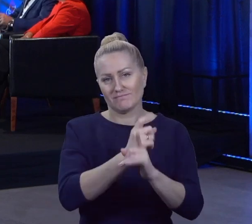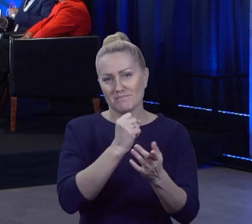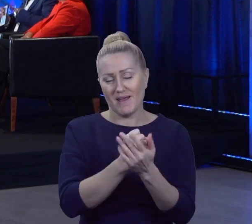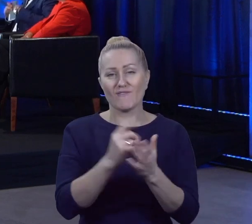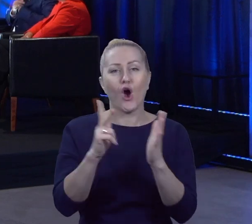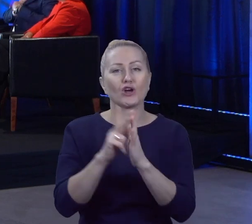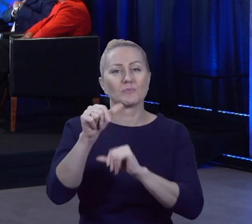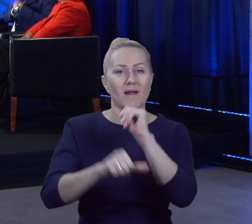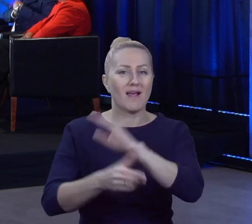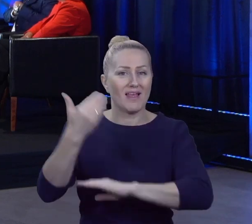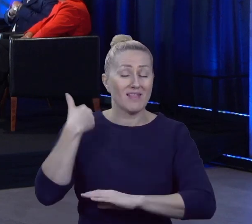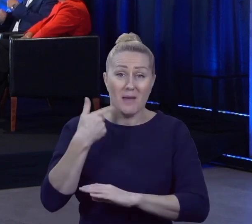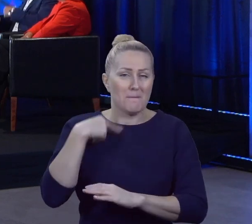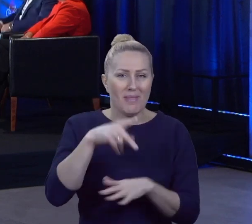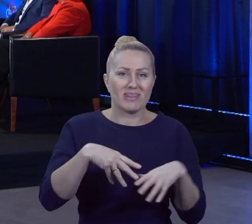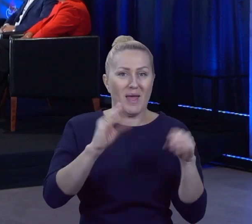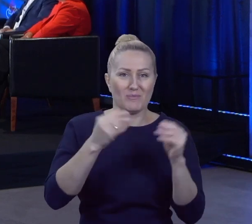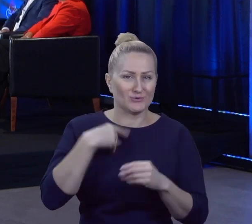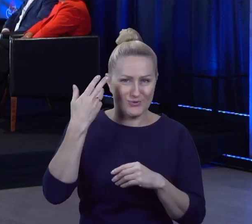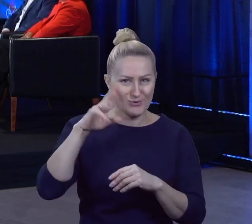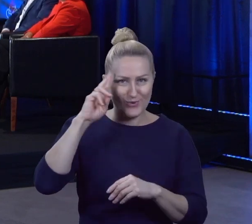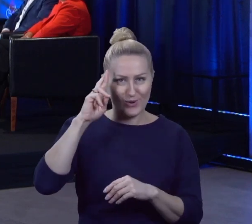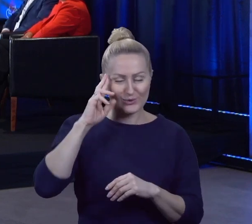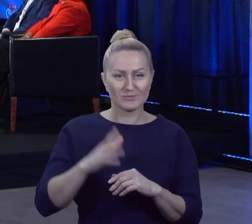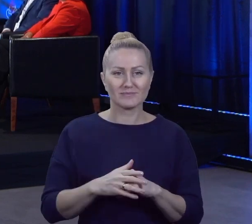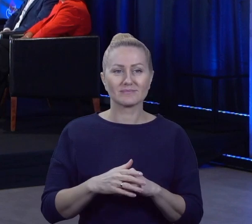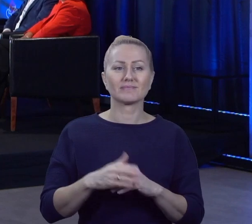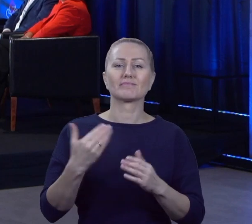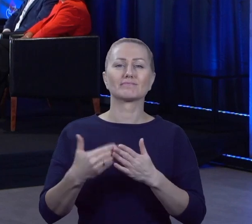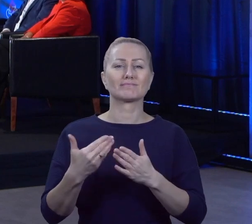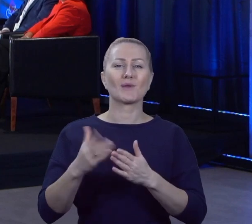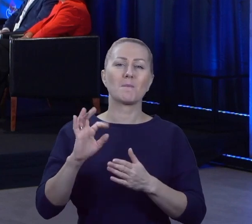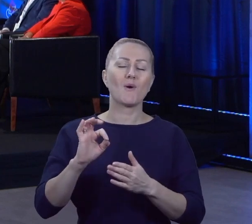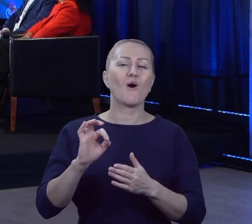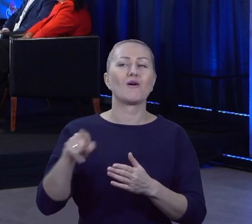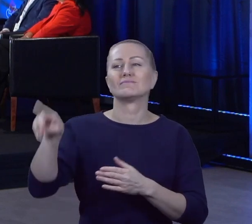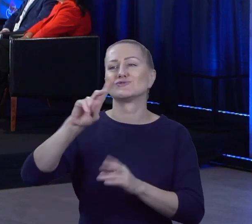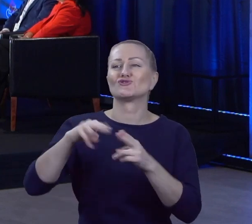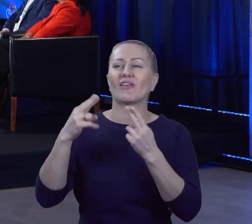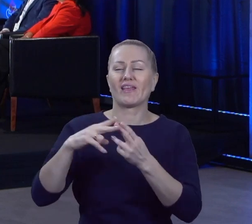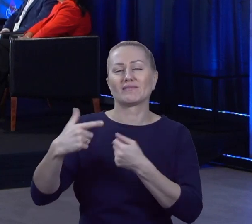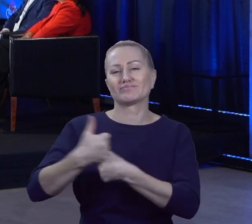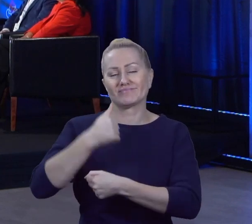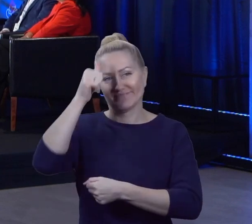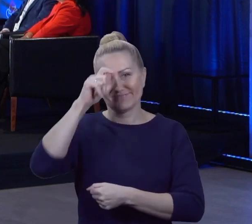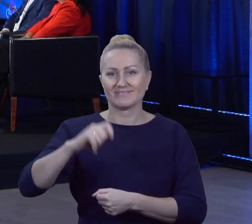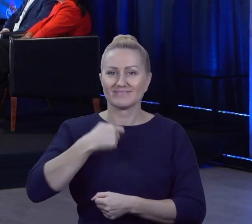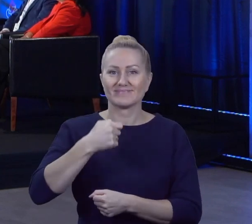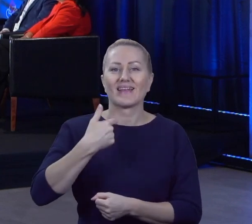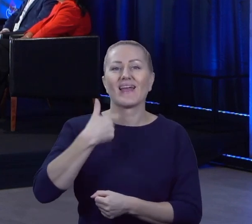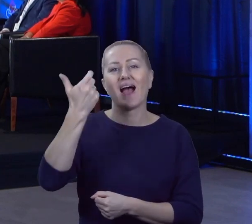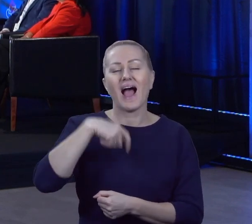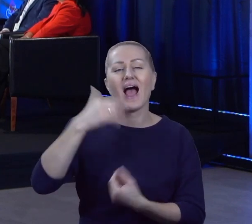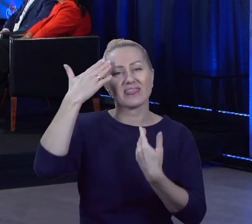tego nie rozumiałem, bo byłem nazywany przez dziennikarzy bliżej nieznany doktor